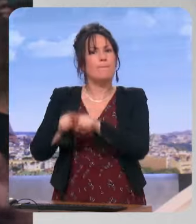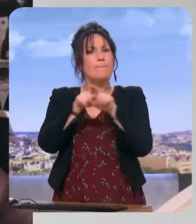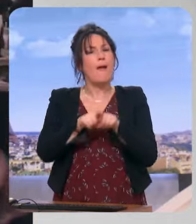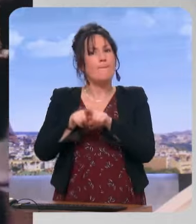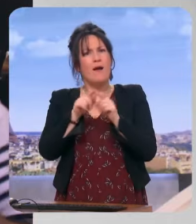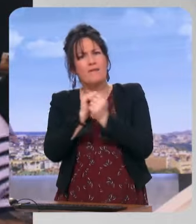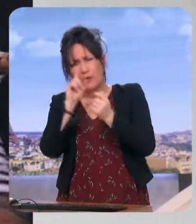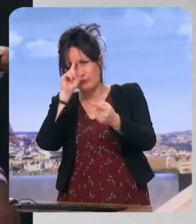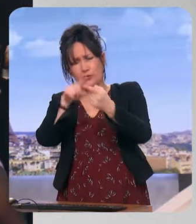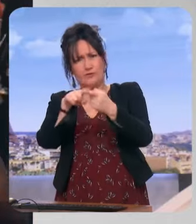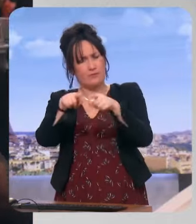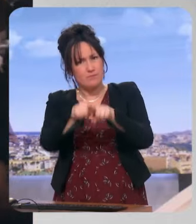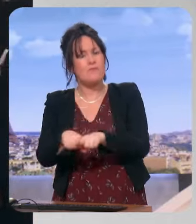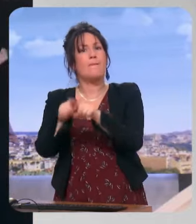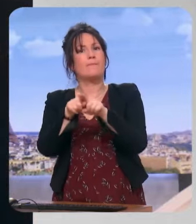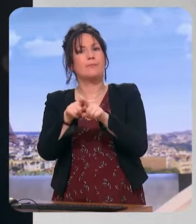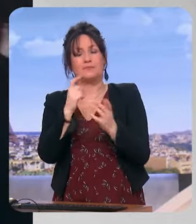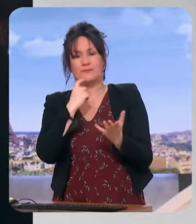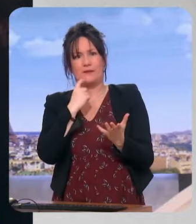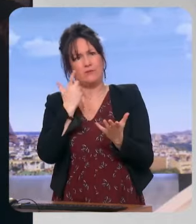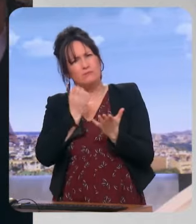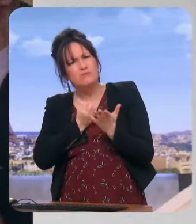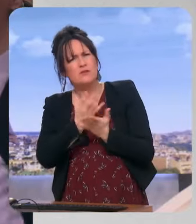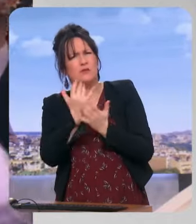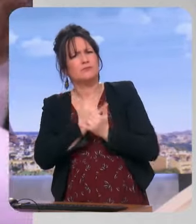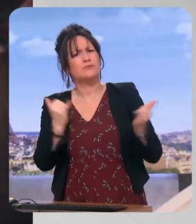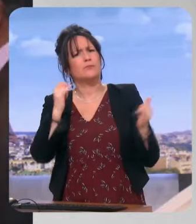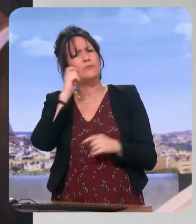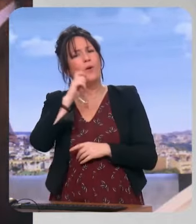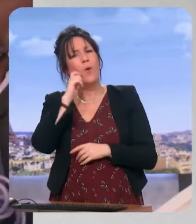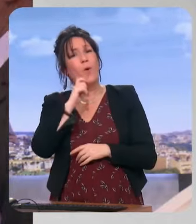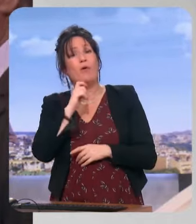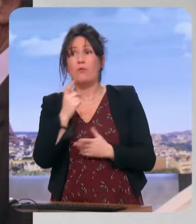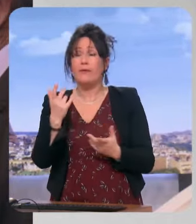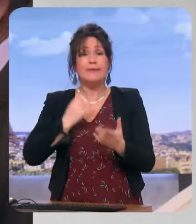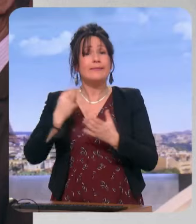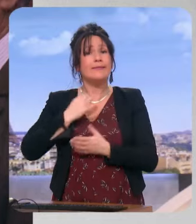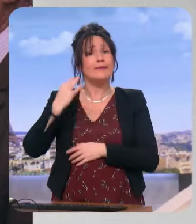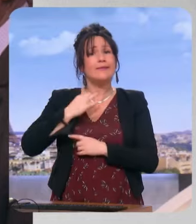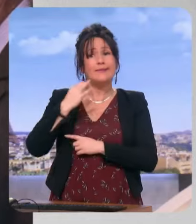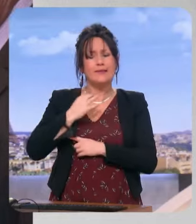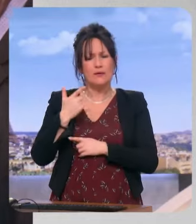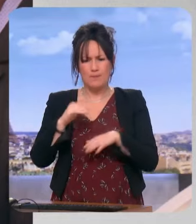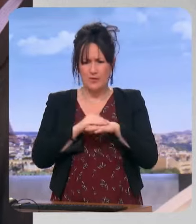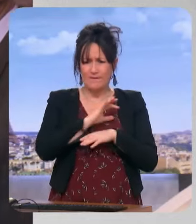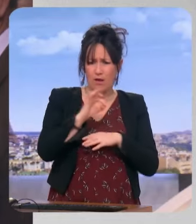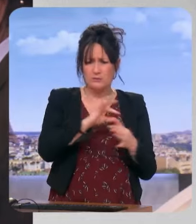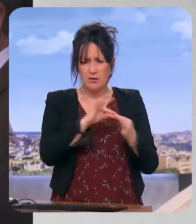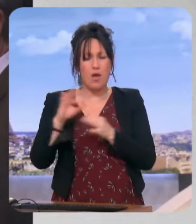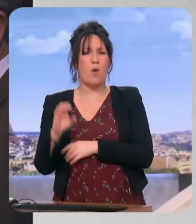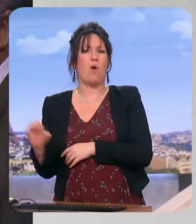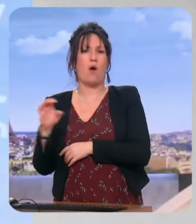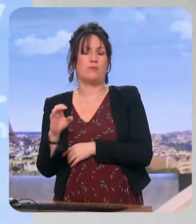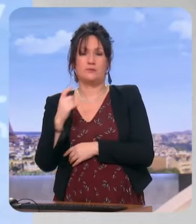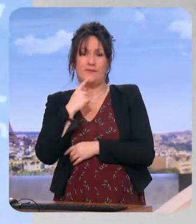Donc il y un message politique fort qui va être adressé à Emmanuel Macron. D'ailleurs on nous dit matin, midi et soir que toute la politique française dépend de la politique européenne. Donc